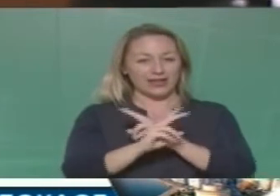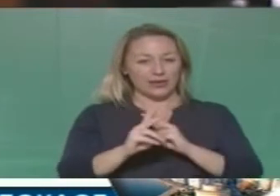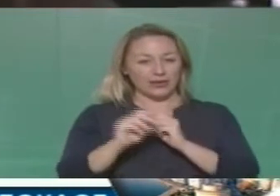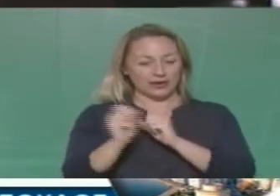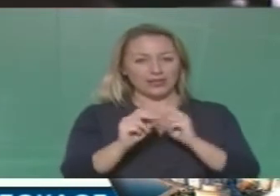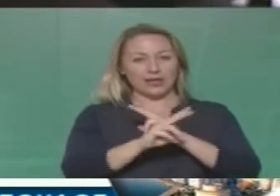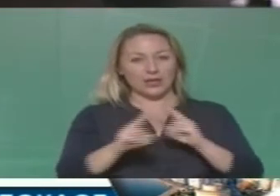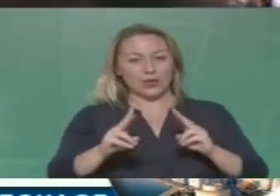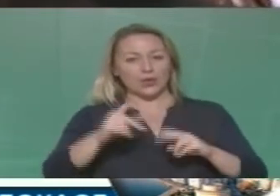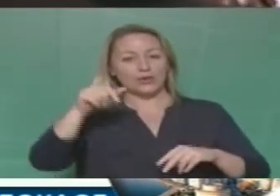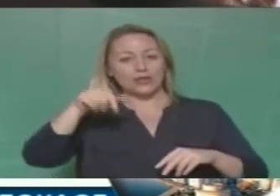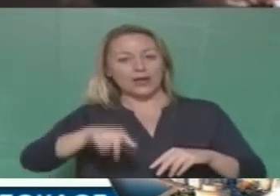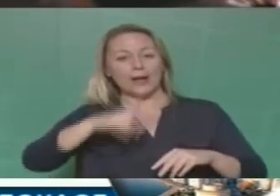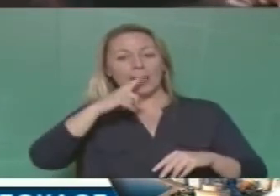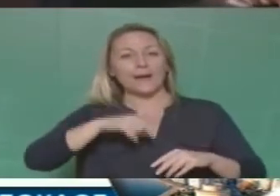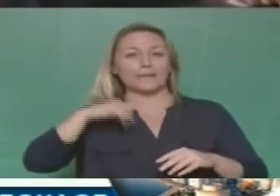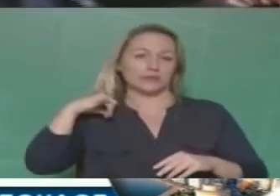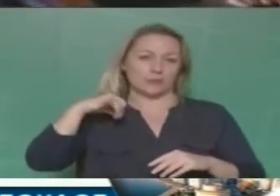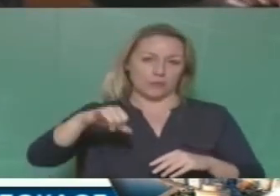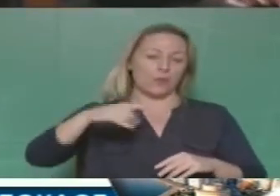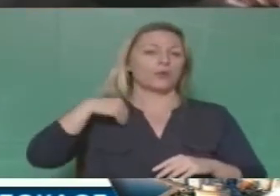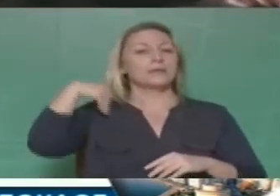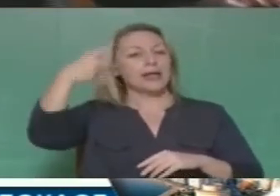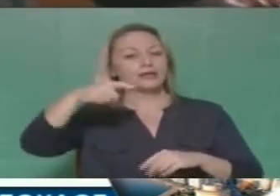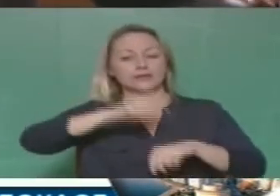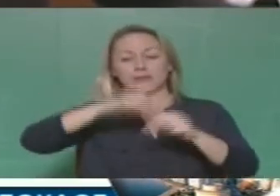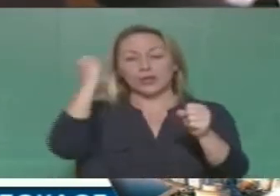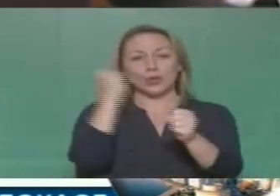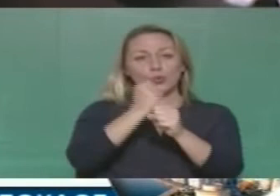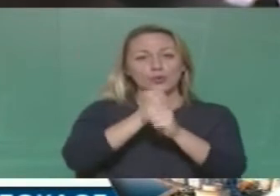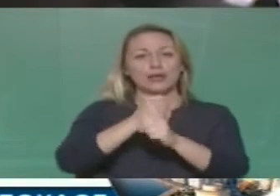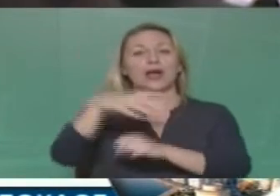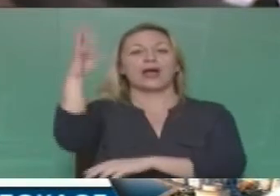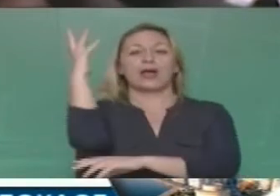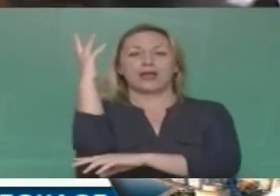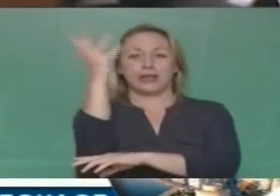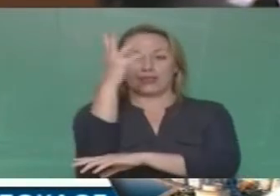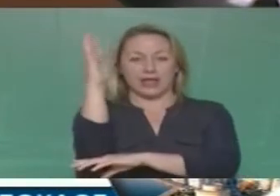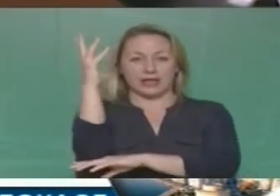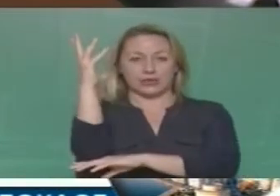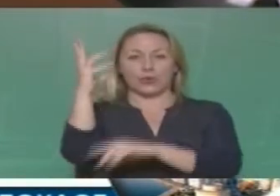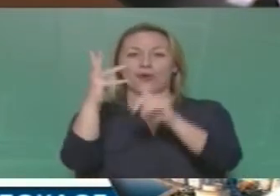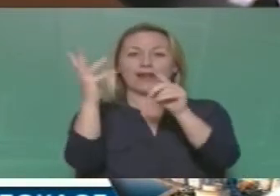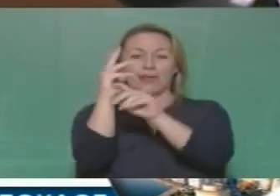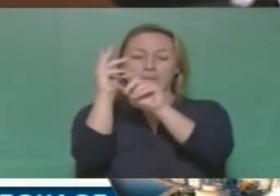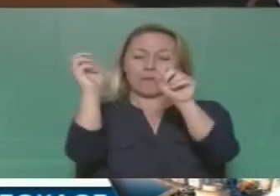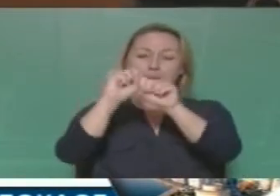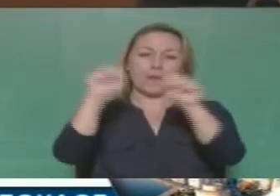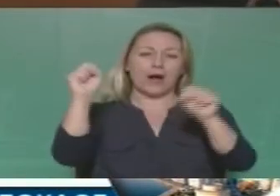χρόνου από ό,τι έμαθα, έξω στον δρόμο, χτυπήθηκε από δέντρο που έπισε λόγω του αέρα και πέσαν και άλλα δέντρο.